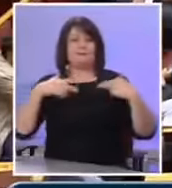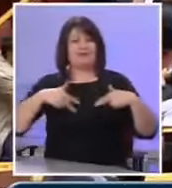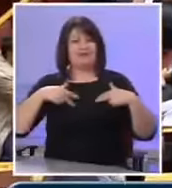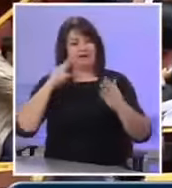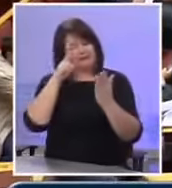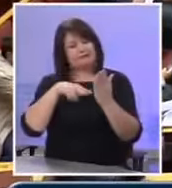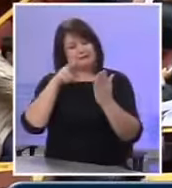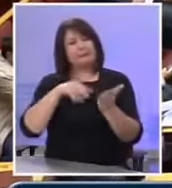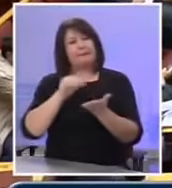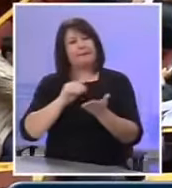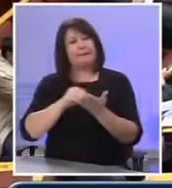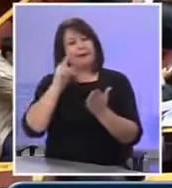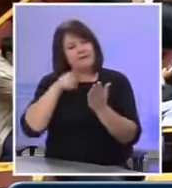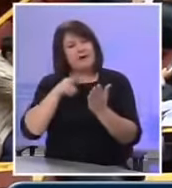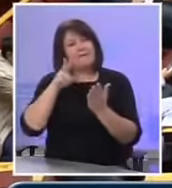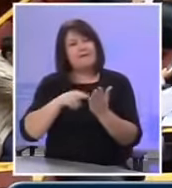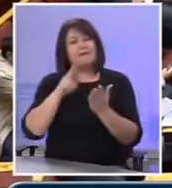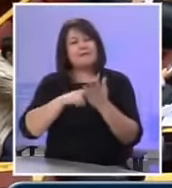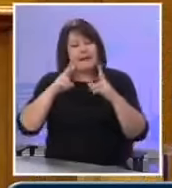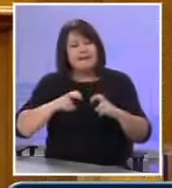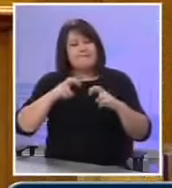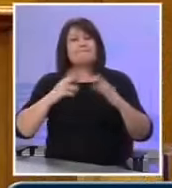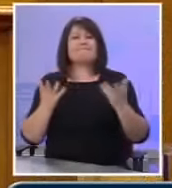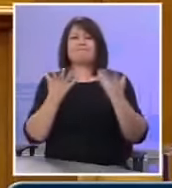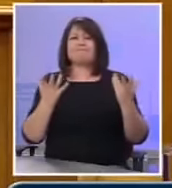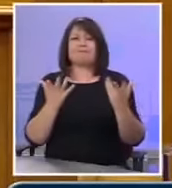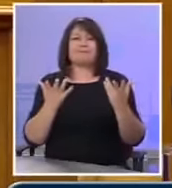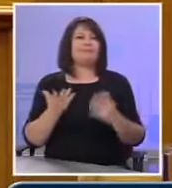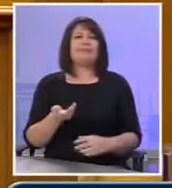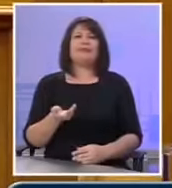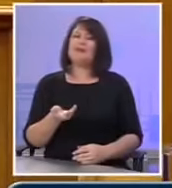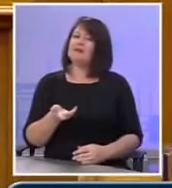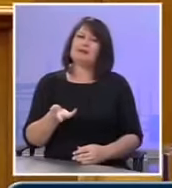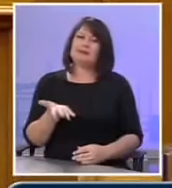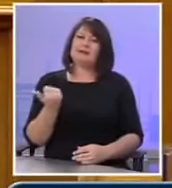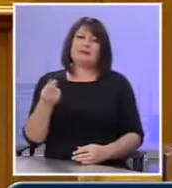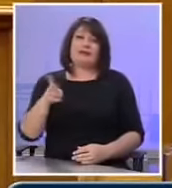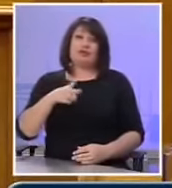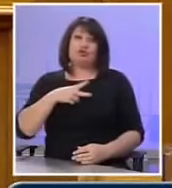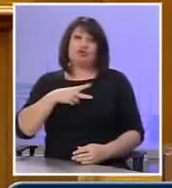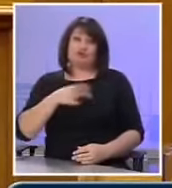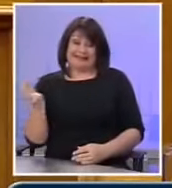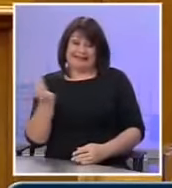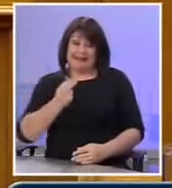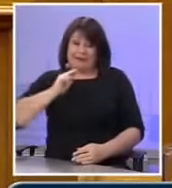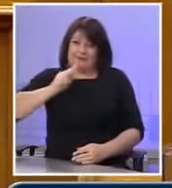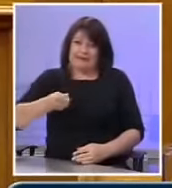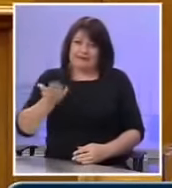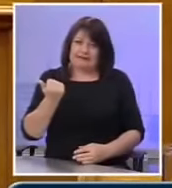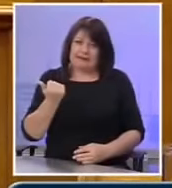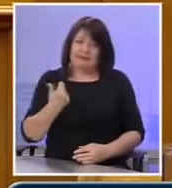κοιτάει, τα ξανακοιτάει, τα ξαναεξετάζει γιατί δεν υπάρχει σωστή απάντηση σε αυτά. Το